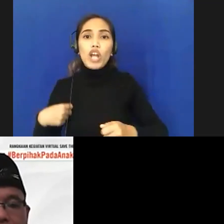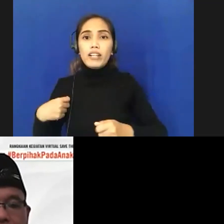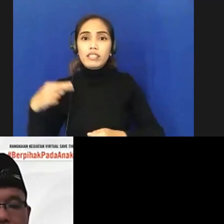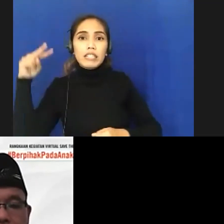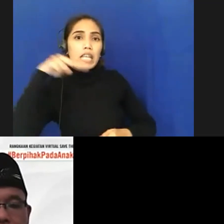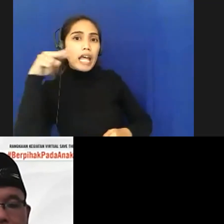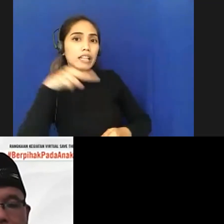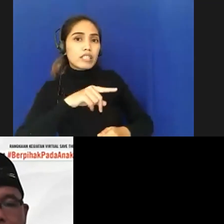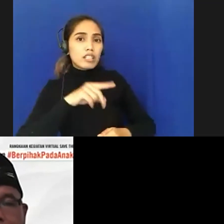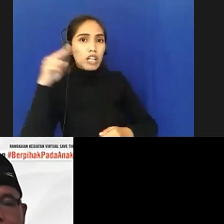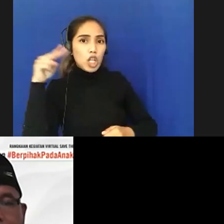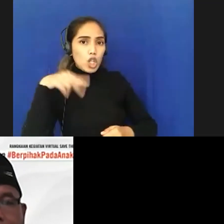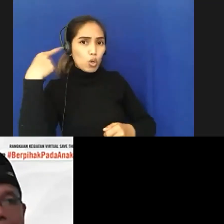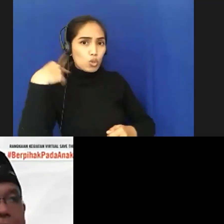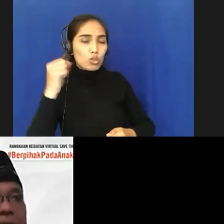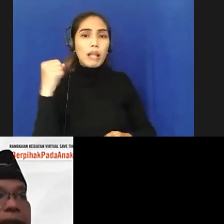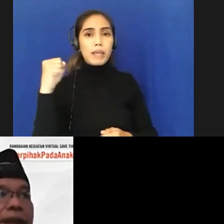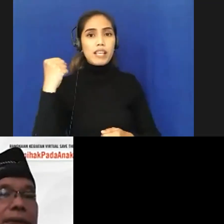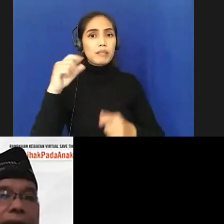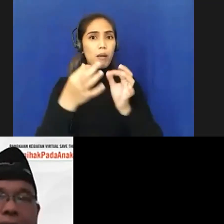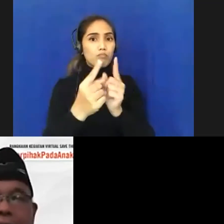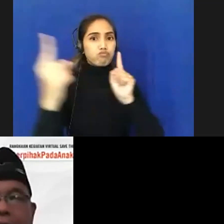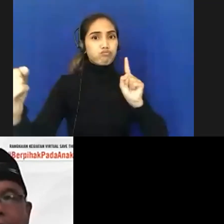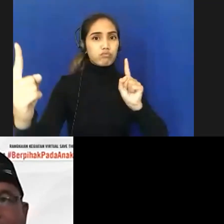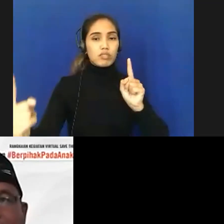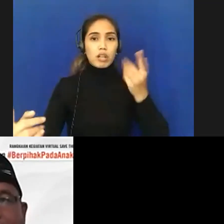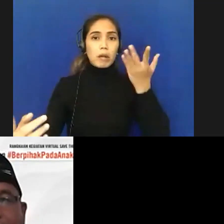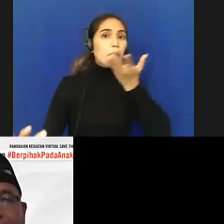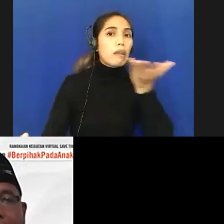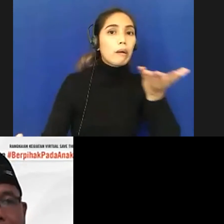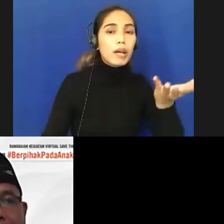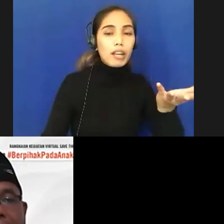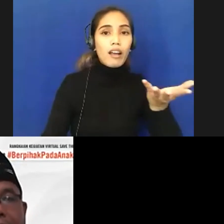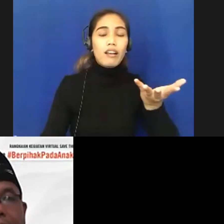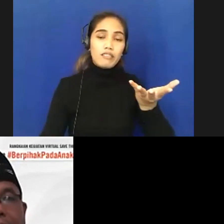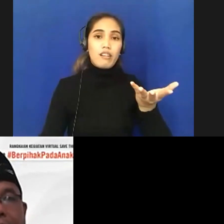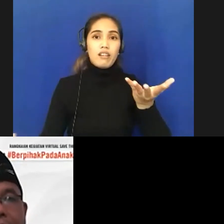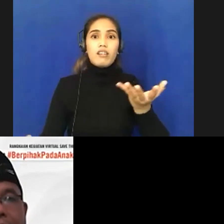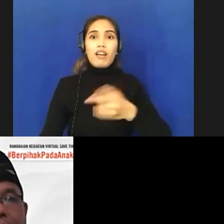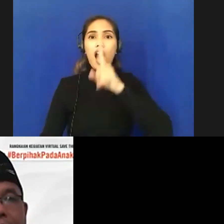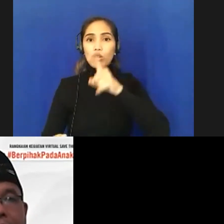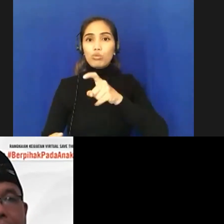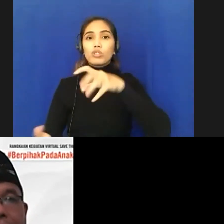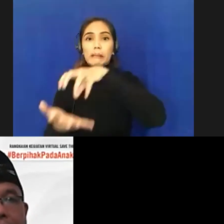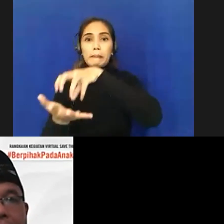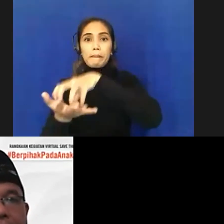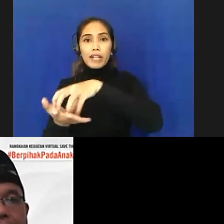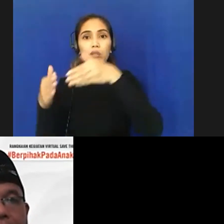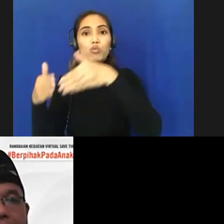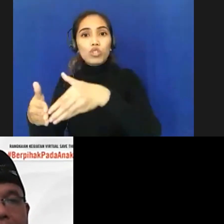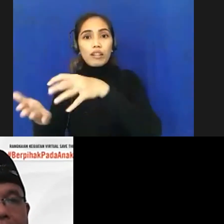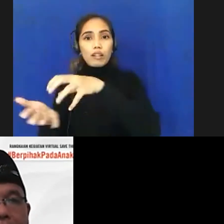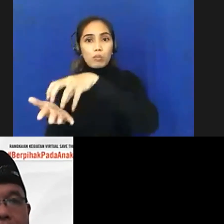konfirmasi positif ini dia jalan kemana jalan ke sini bahkan kami sebagai